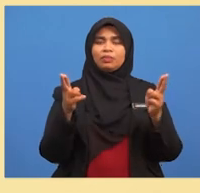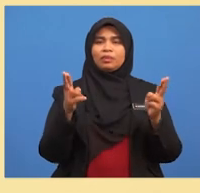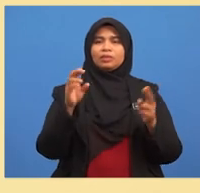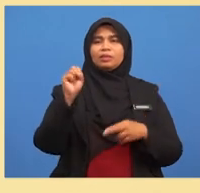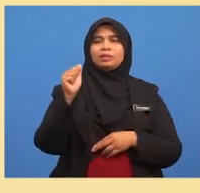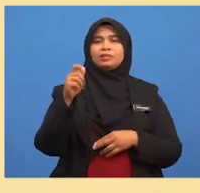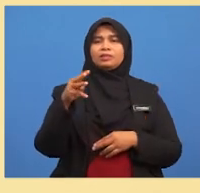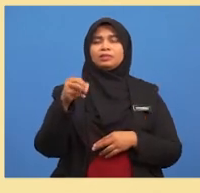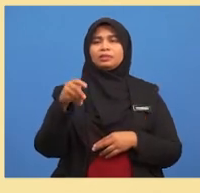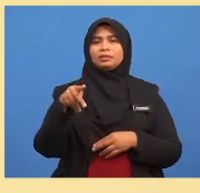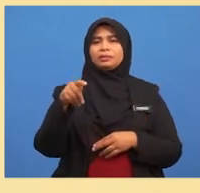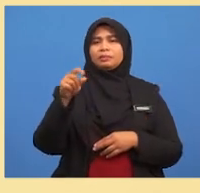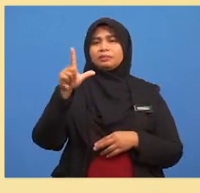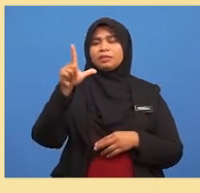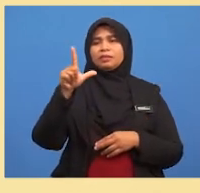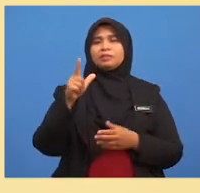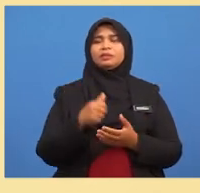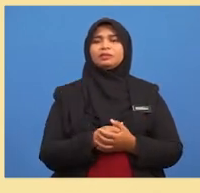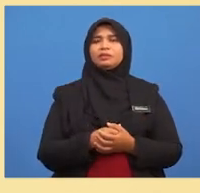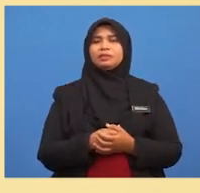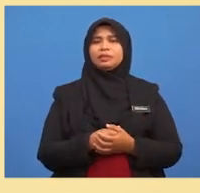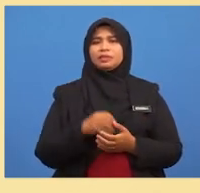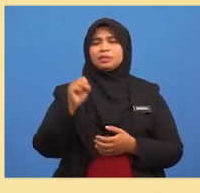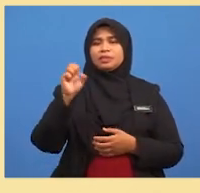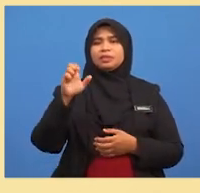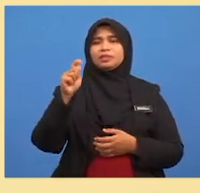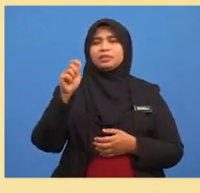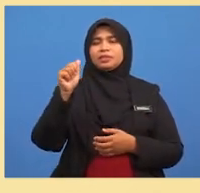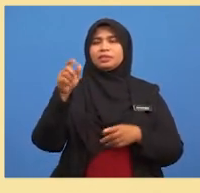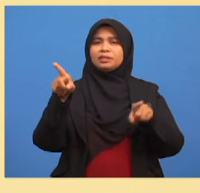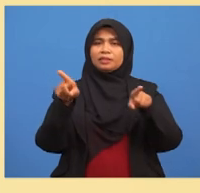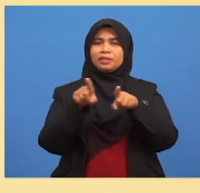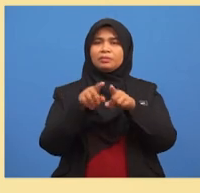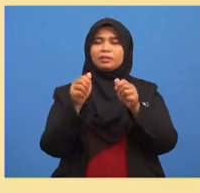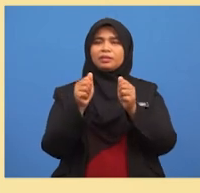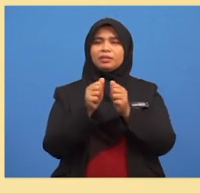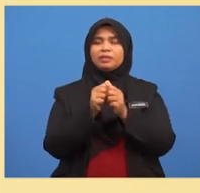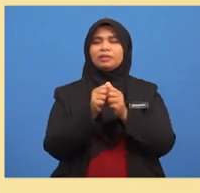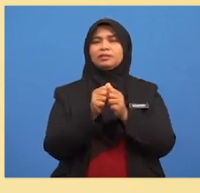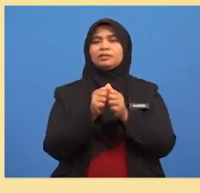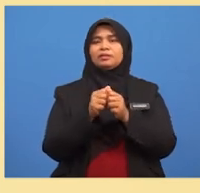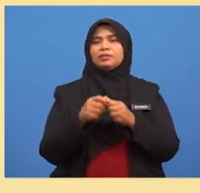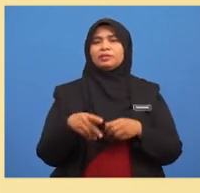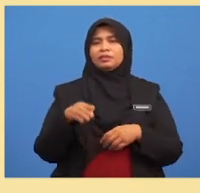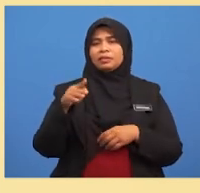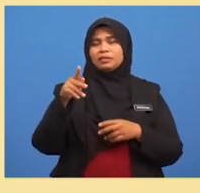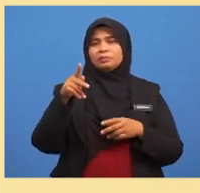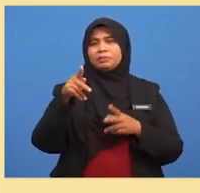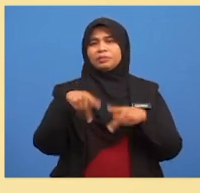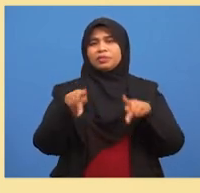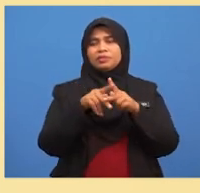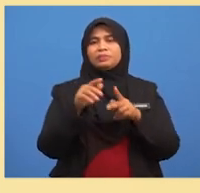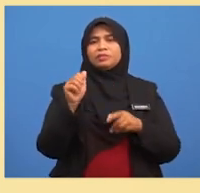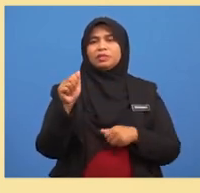Set A pula sepadan dengan peristiwa A Pelengkap set A